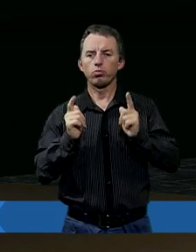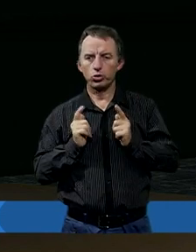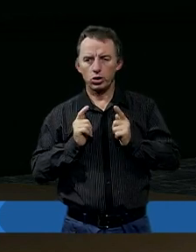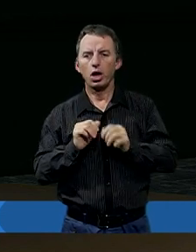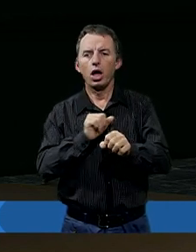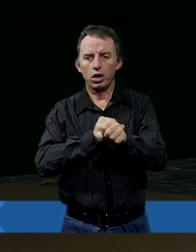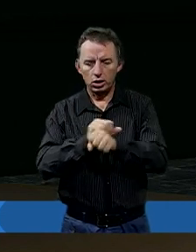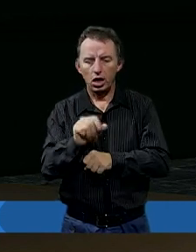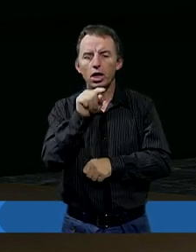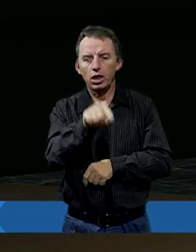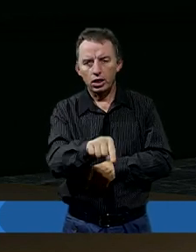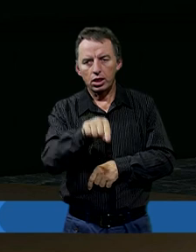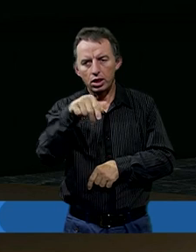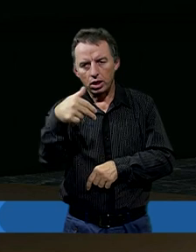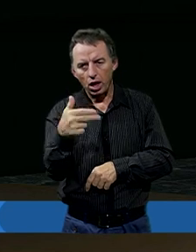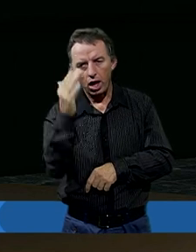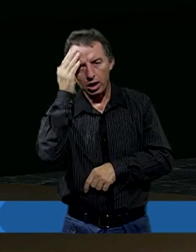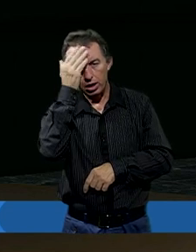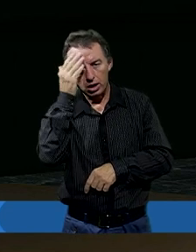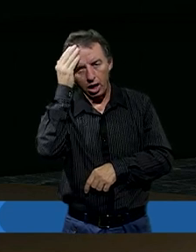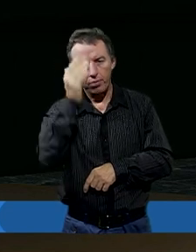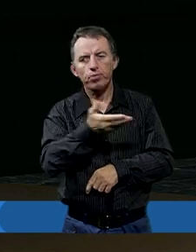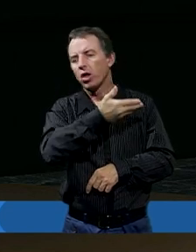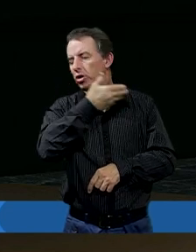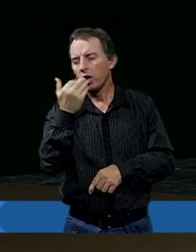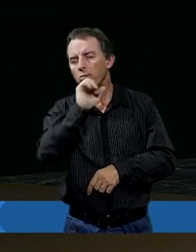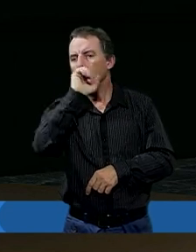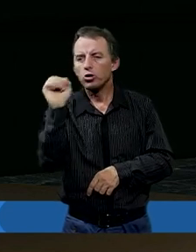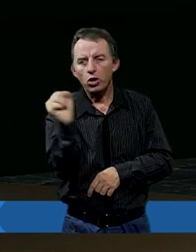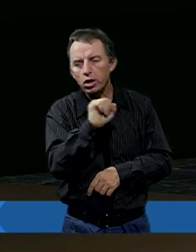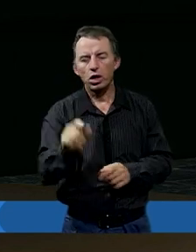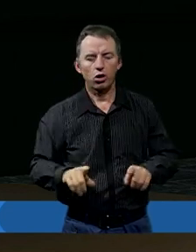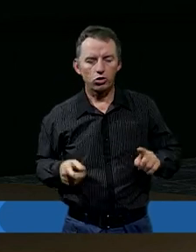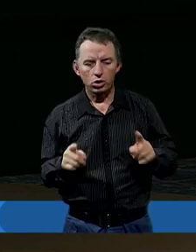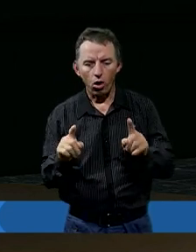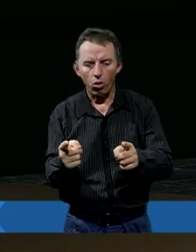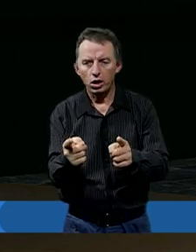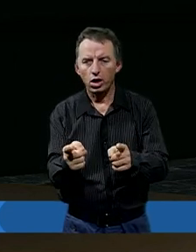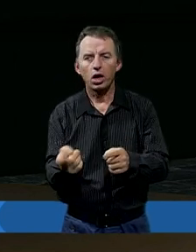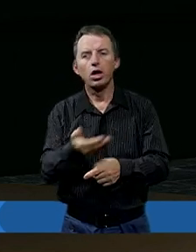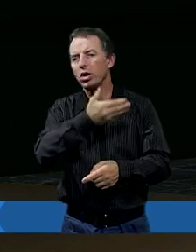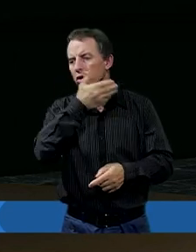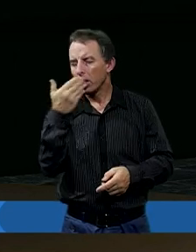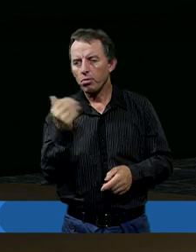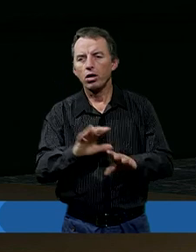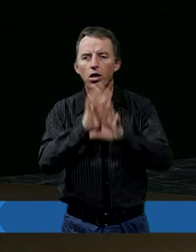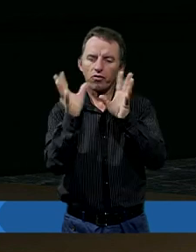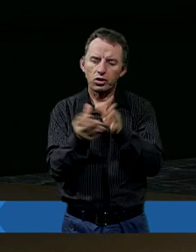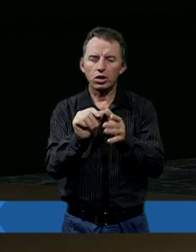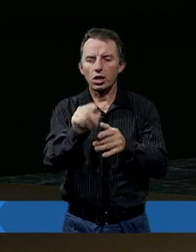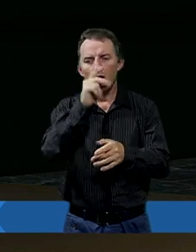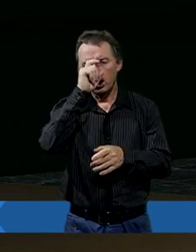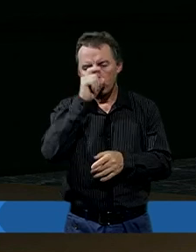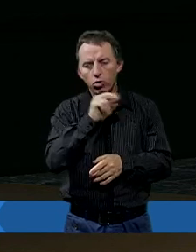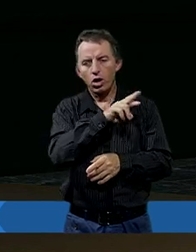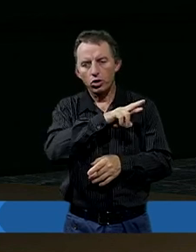jest. Jest sen i nie ma żadnego działania. I giną te wszystkie złe rzeczy,